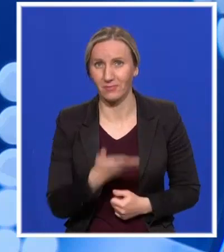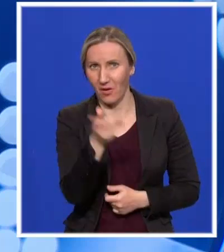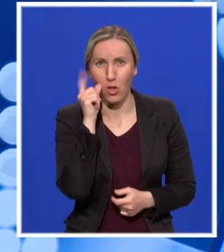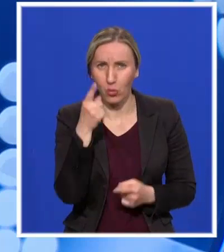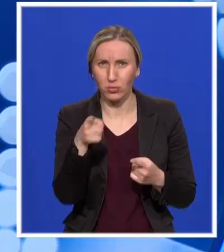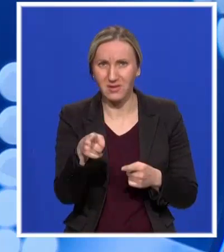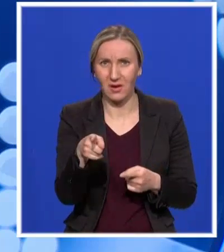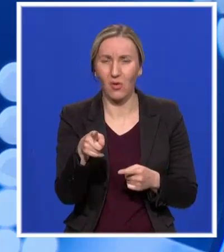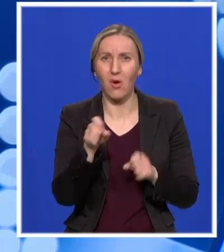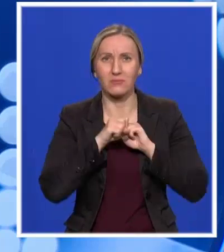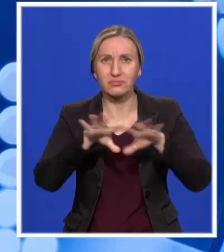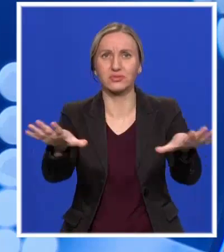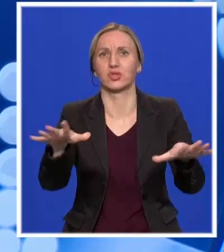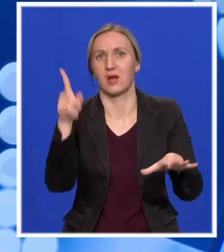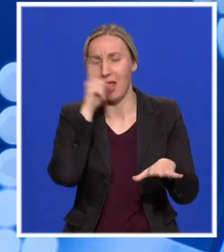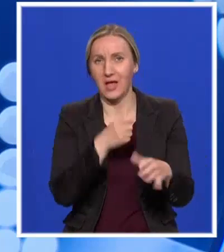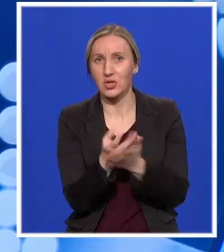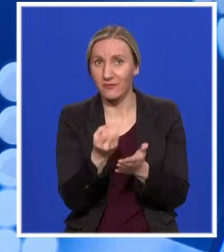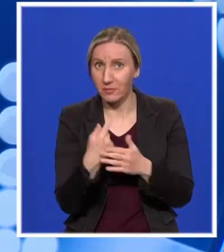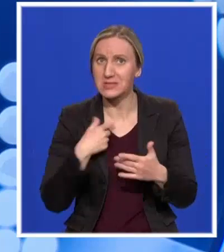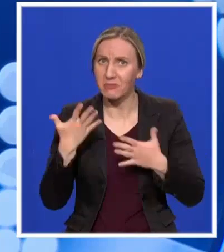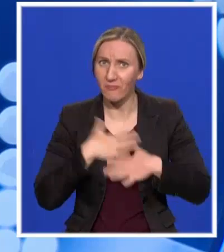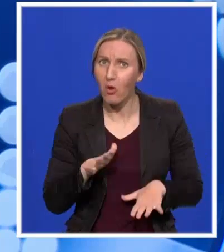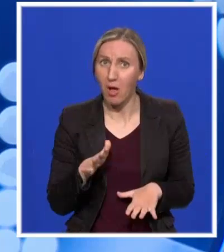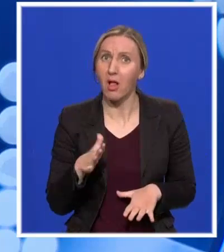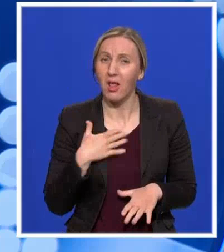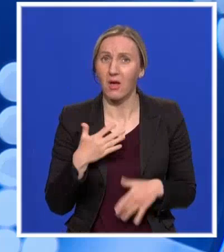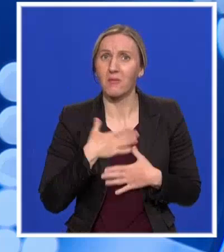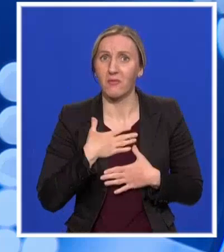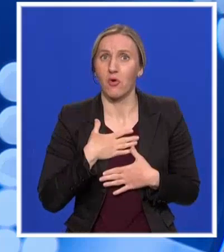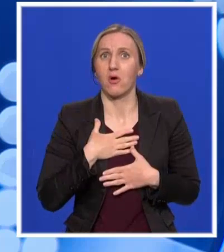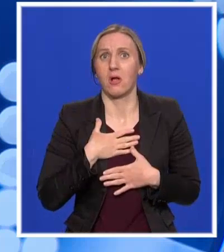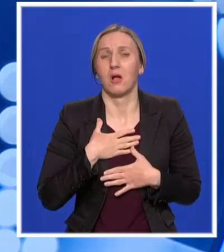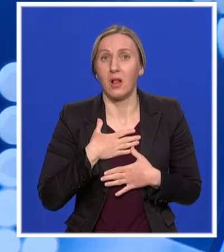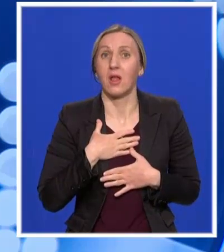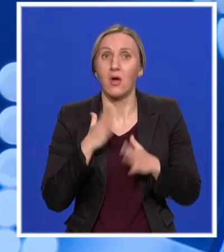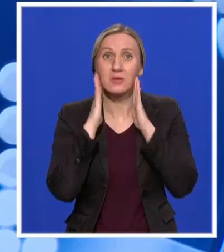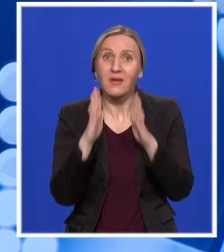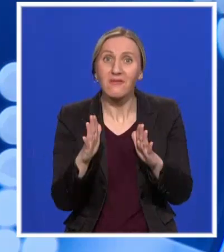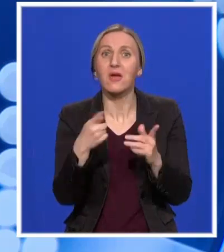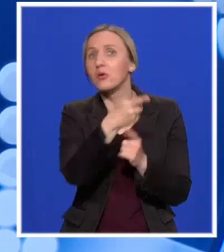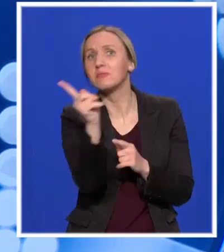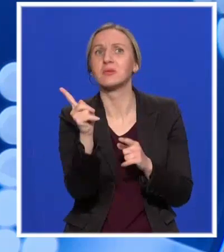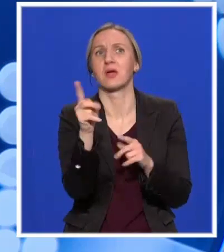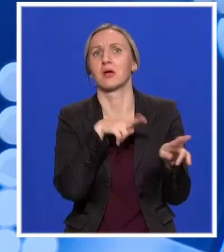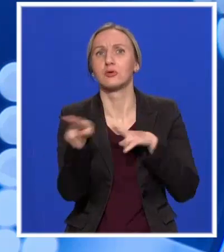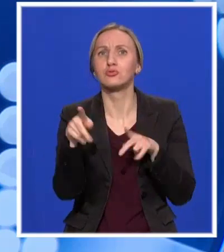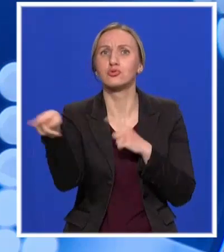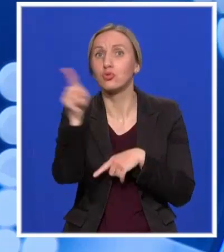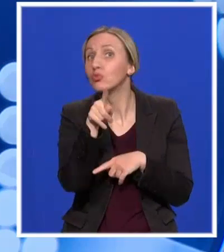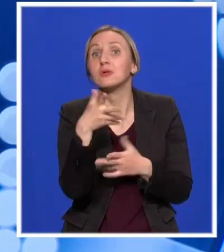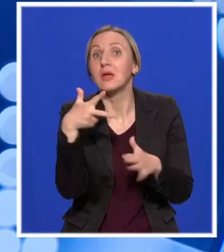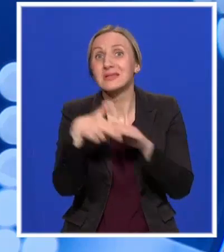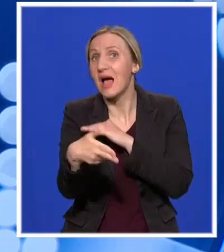koji šire ove informacije, zaista, ja bih voleo da verujem, nisam tužilac i ostalim to tužilacim i sudima i da kvalifikuju i da dalje završaju tu istragu,